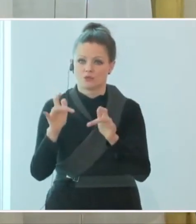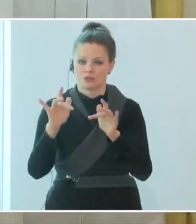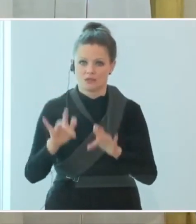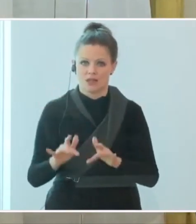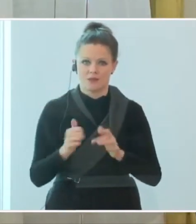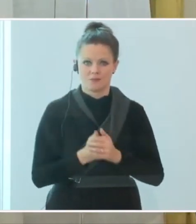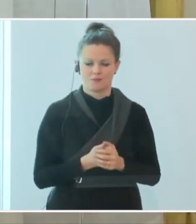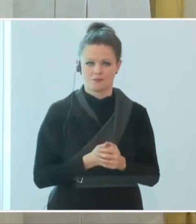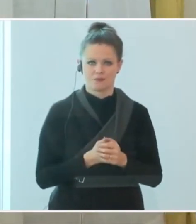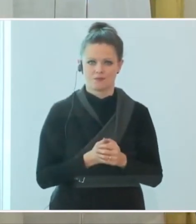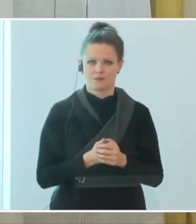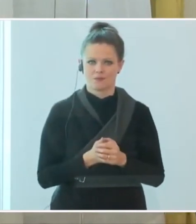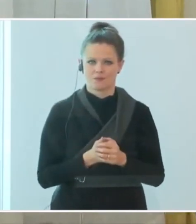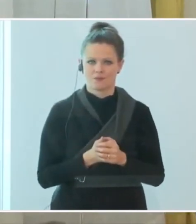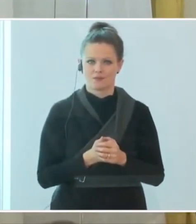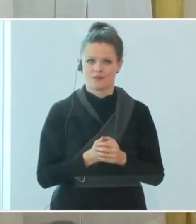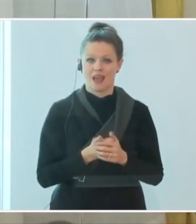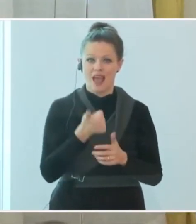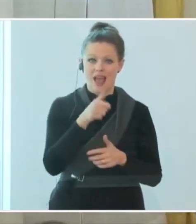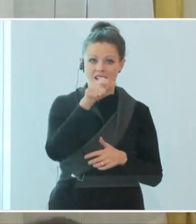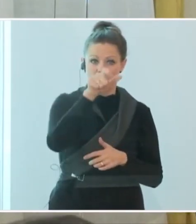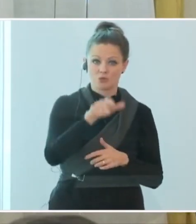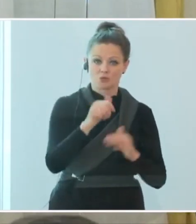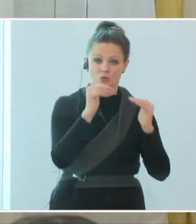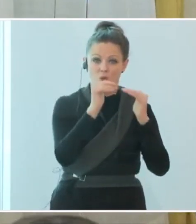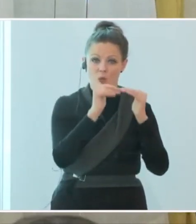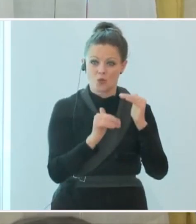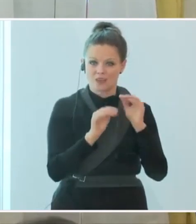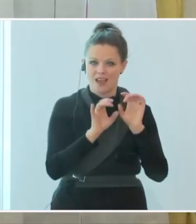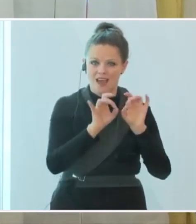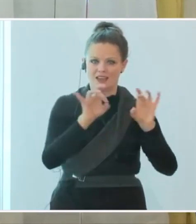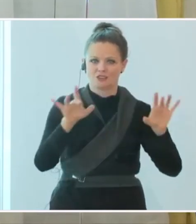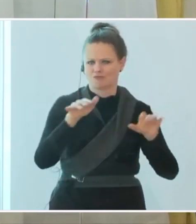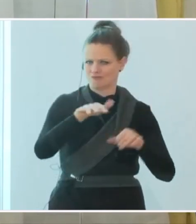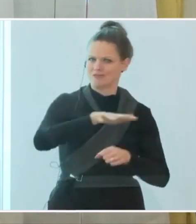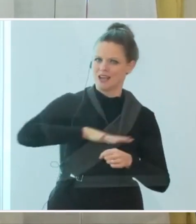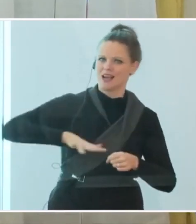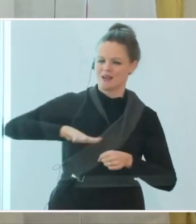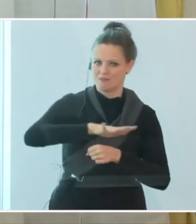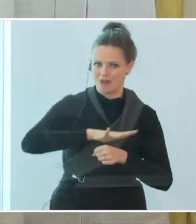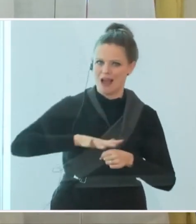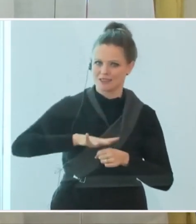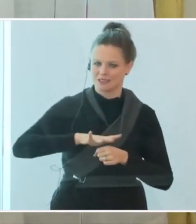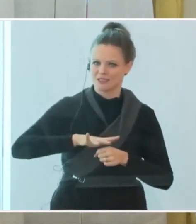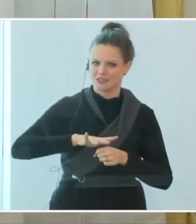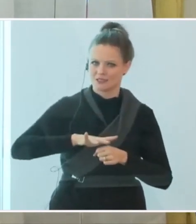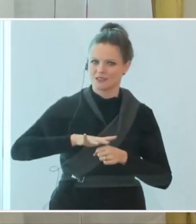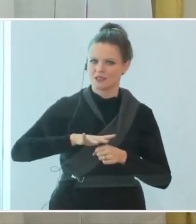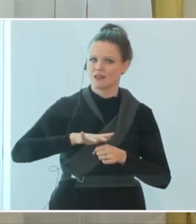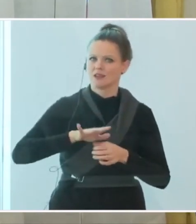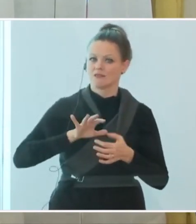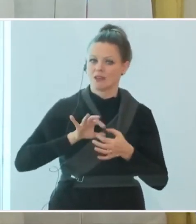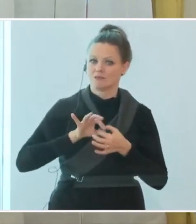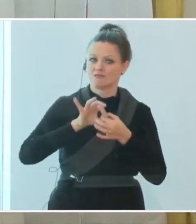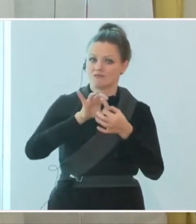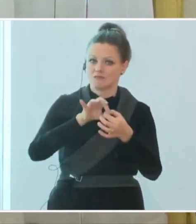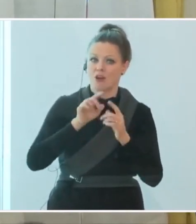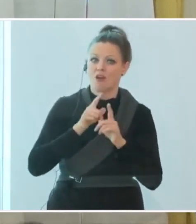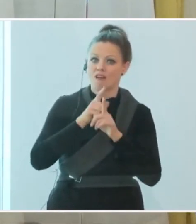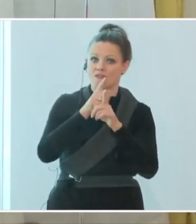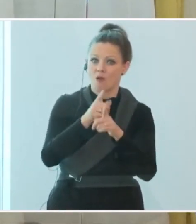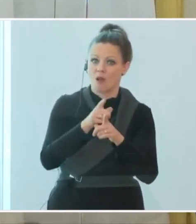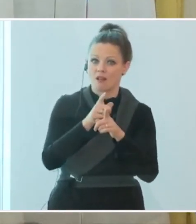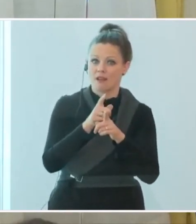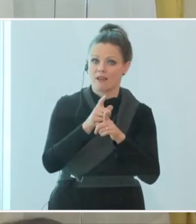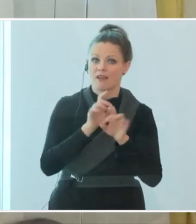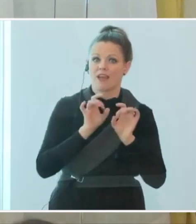weniger Personen als eine ansteckt, ist das die Grundvoraussetzung für einen abnehmenden Trend. Und ich kann